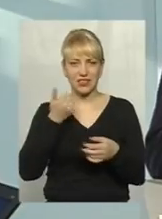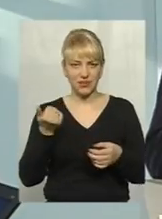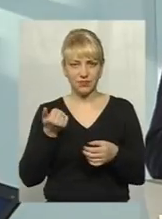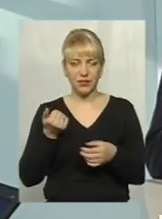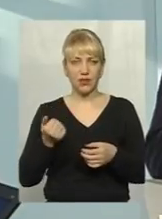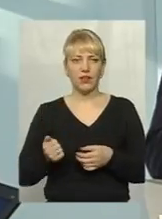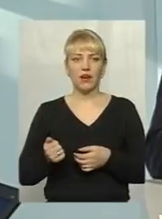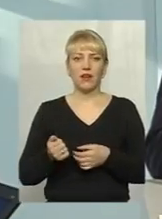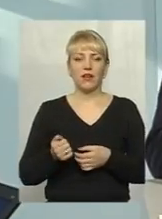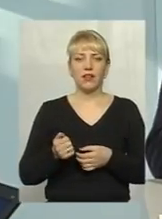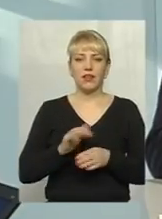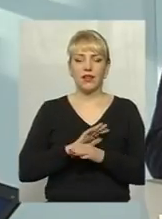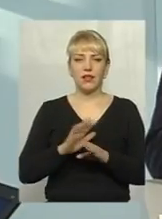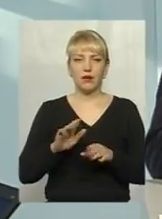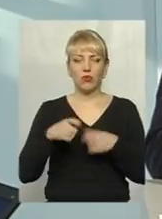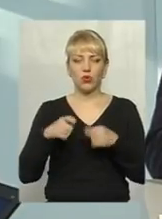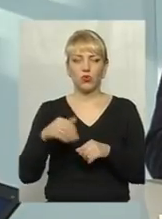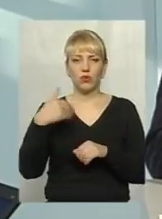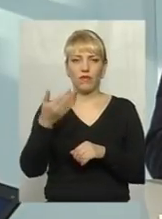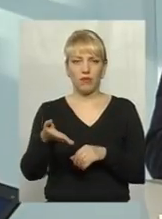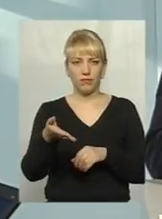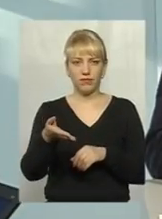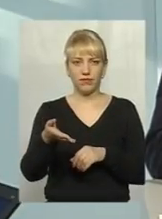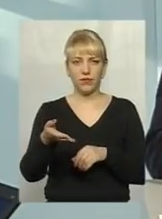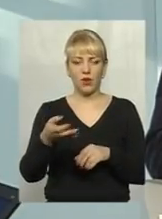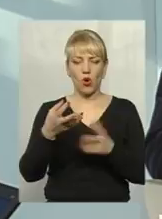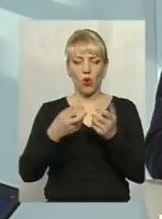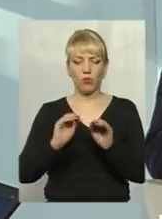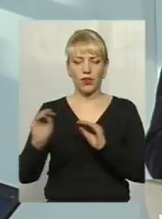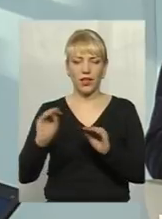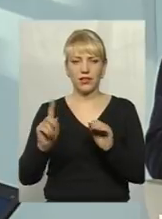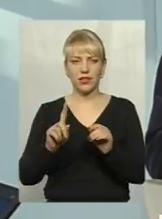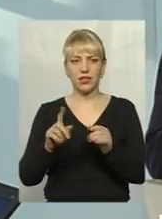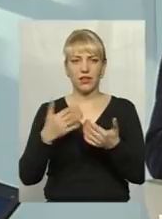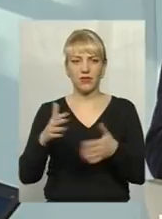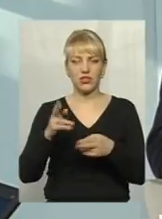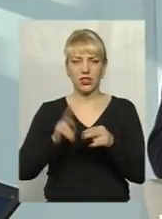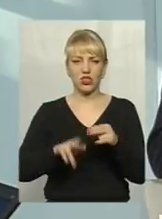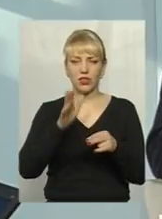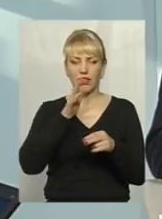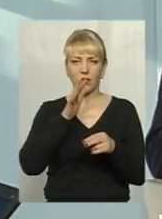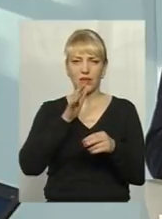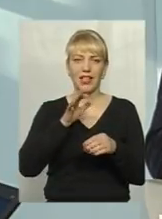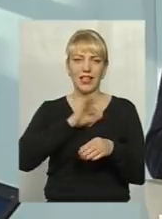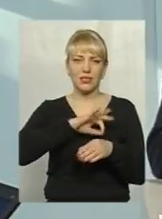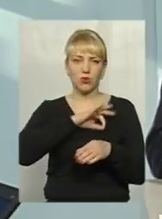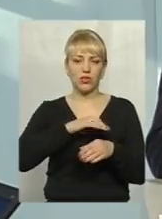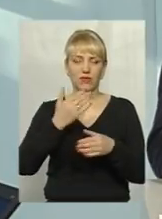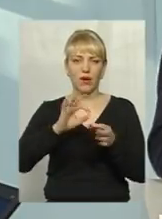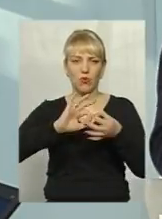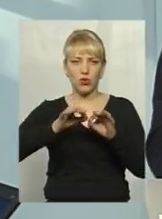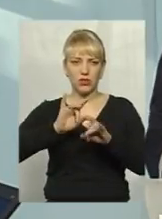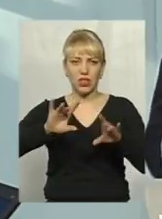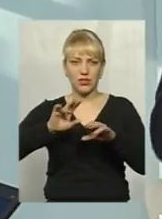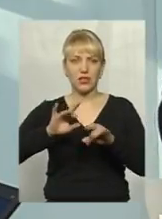не продадуть вам обладнання, яке вийшло термін експлуатації, вам нададуть детальне роз'яснення, і